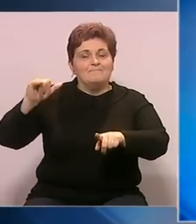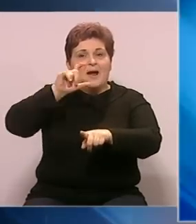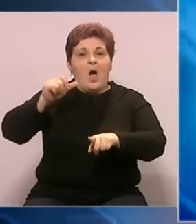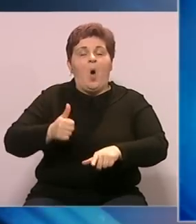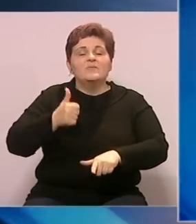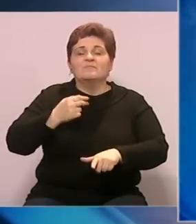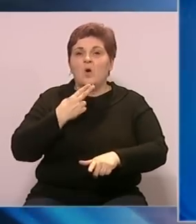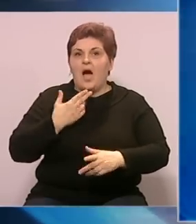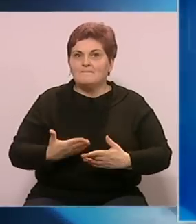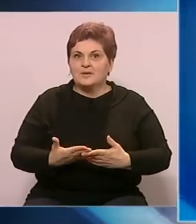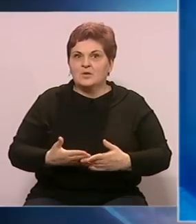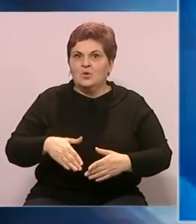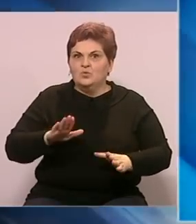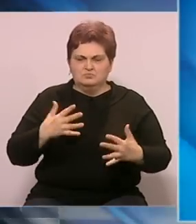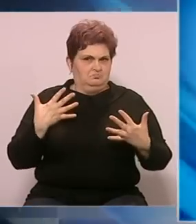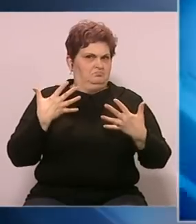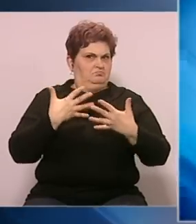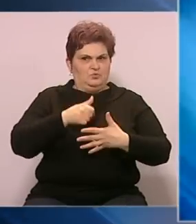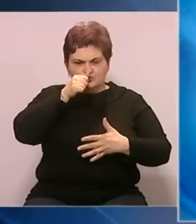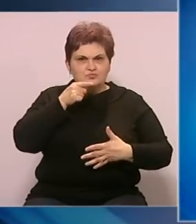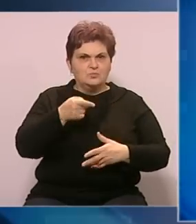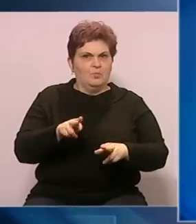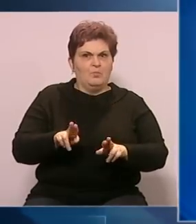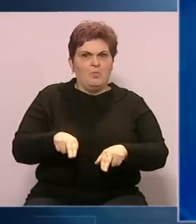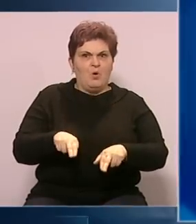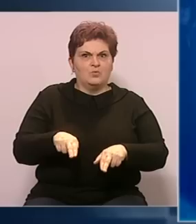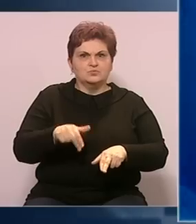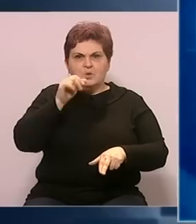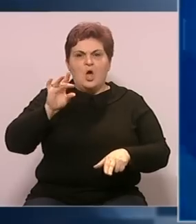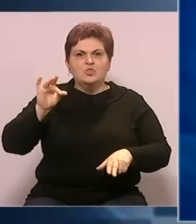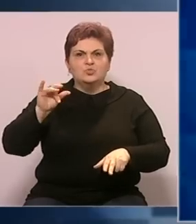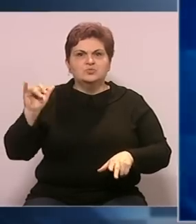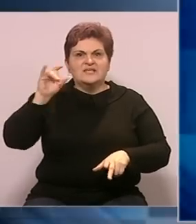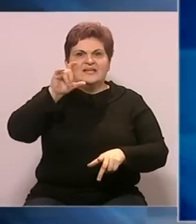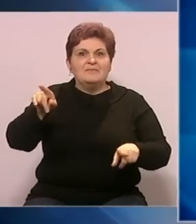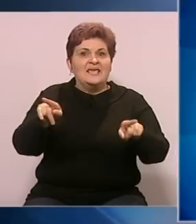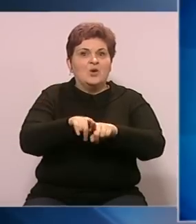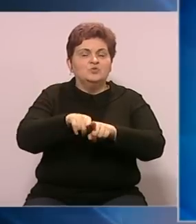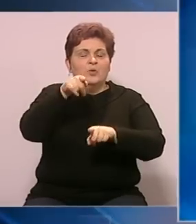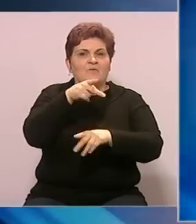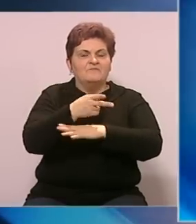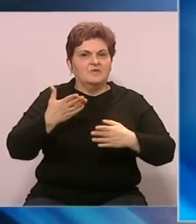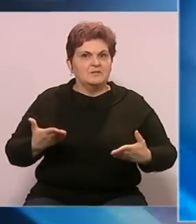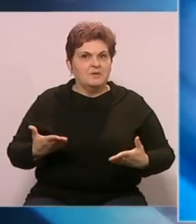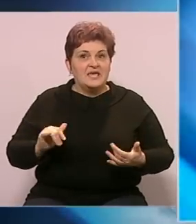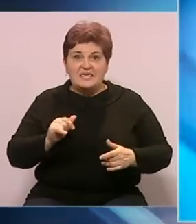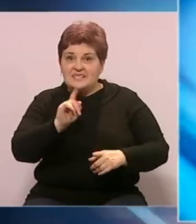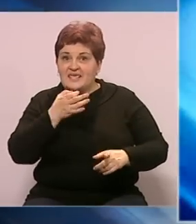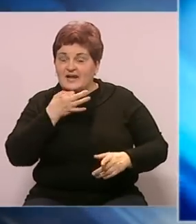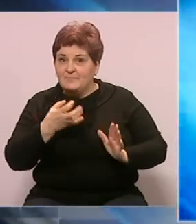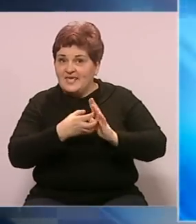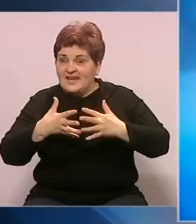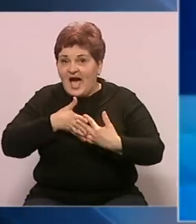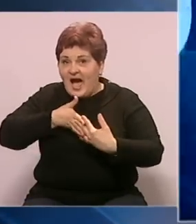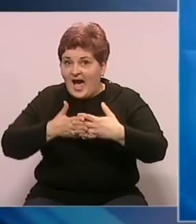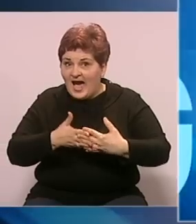od 1. aprila. Još više ih je zbunilo šta je to moguće sa Tuzlanskog aerodroma kod iste ove kompanije. Je li upitan nastavak